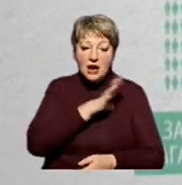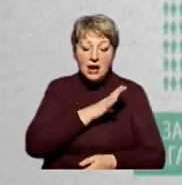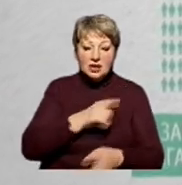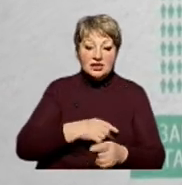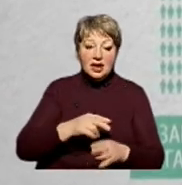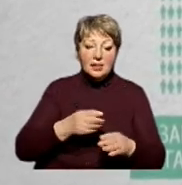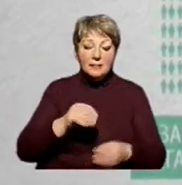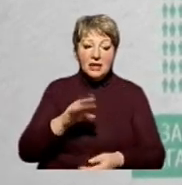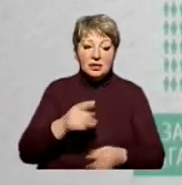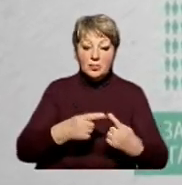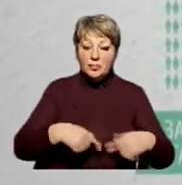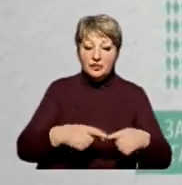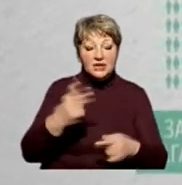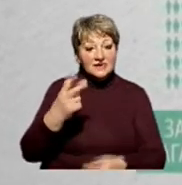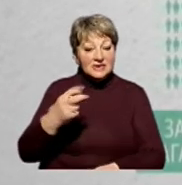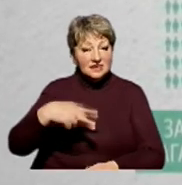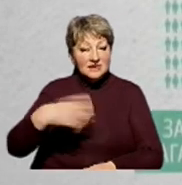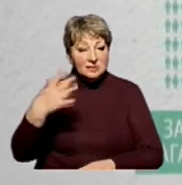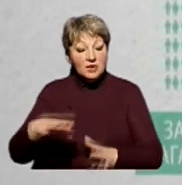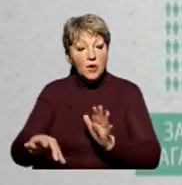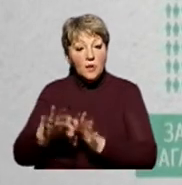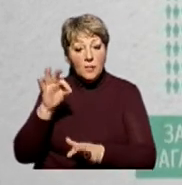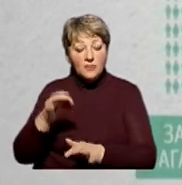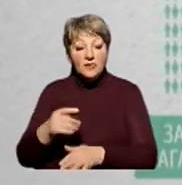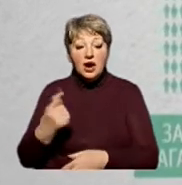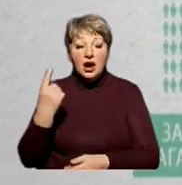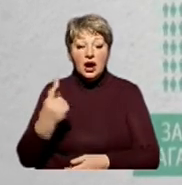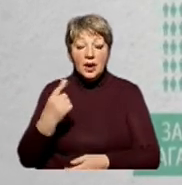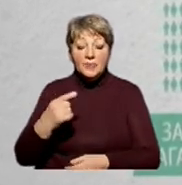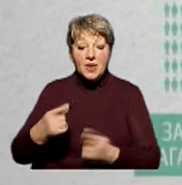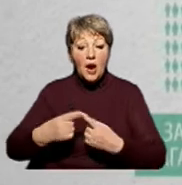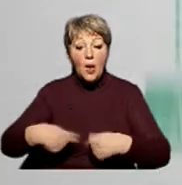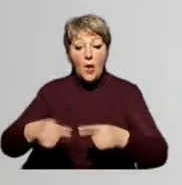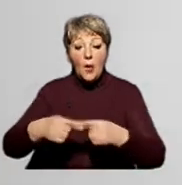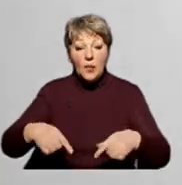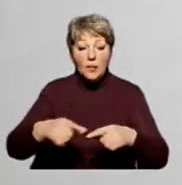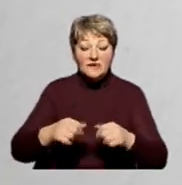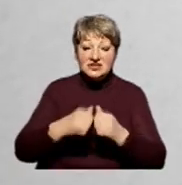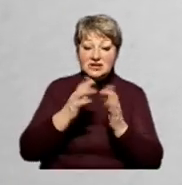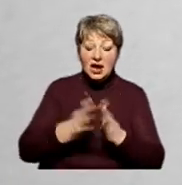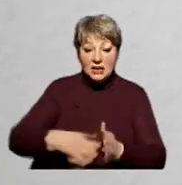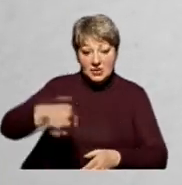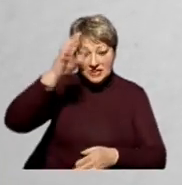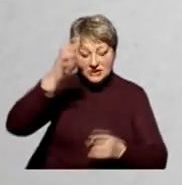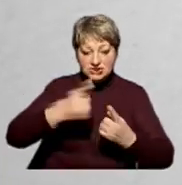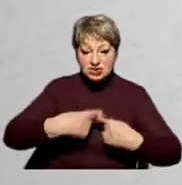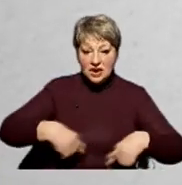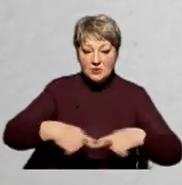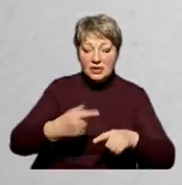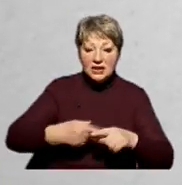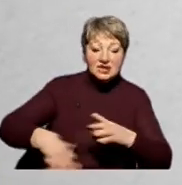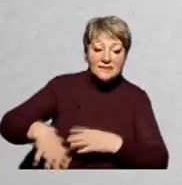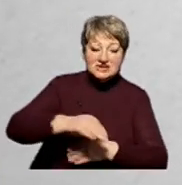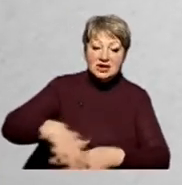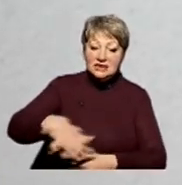окрузі. 225 депутатів обираються в одномандатних округах. Загальнодержавний округ – це вся